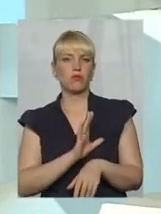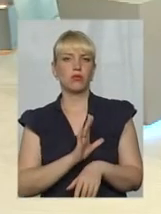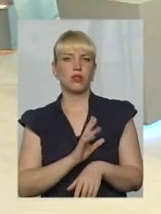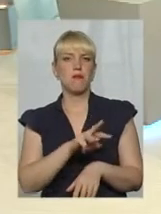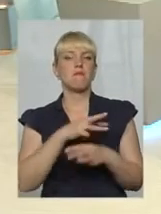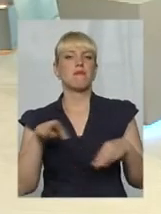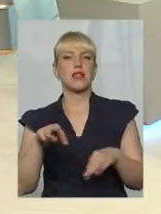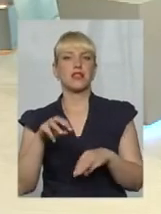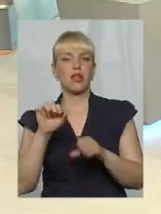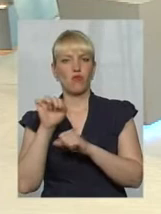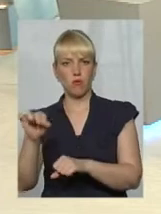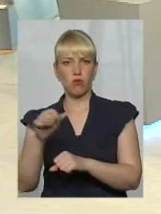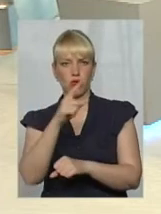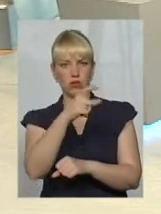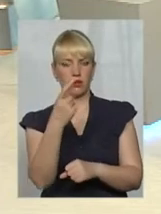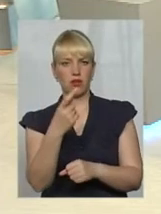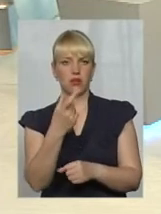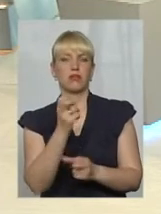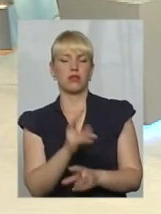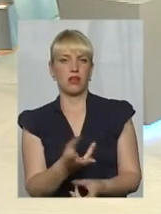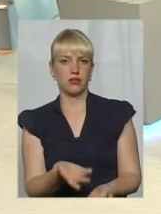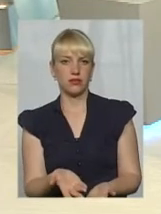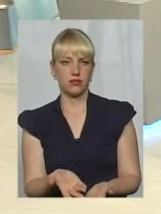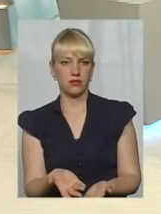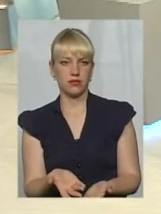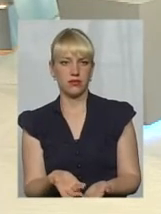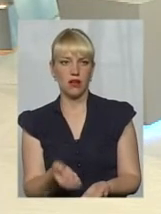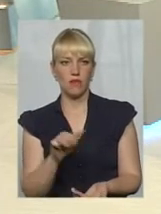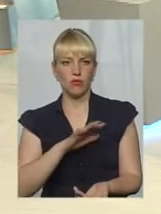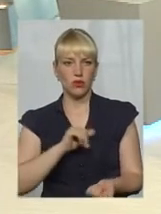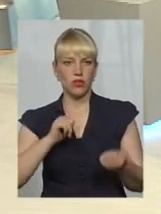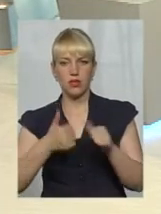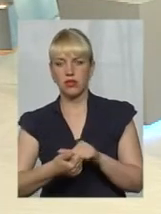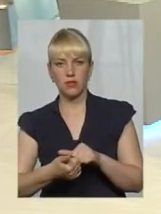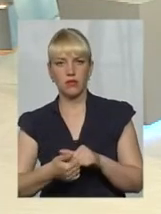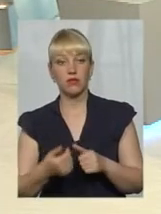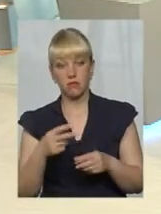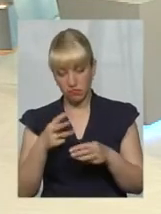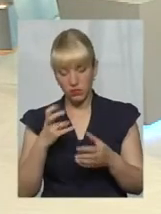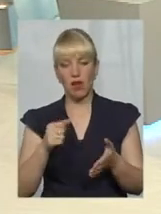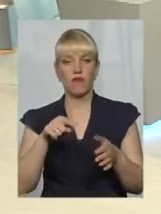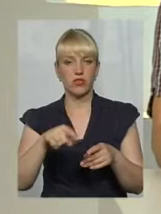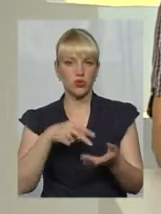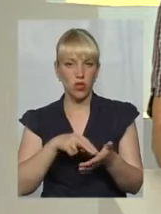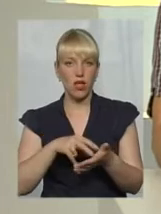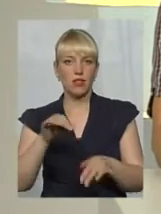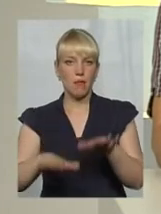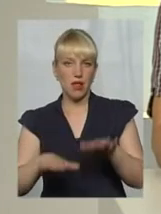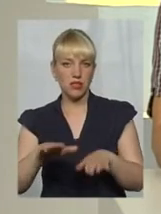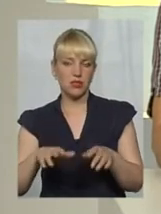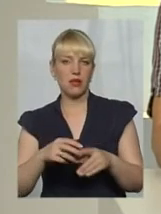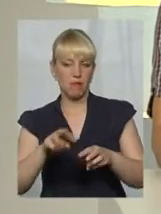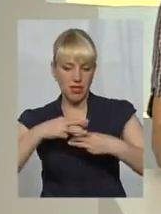оборони? Ну, така... Дивимось там... Можливо, це ж на землі вони стоять? На землі Міністерство оборони стоято. Хіба люди не можуть там створити ОЗБВ?